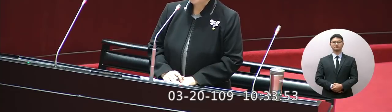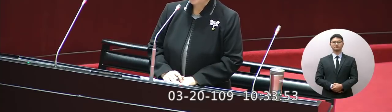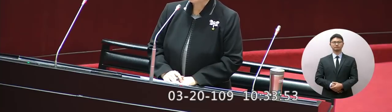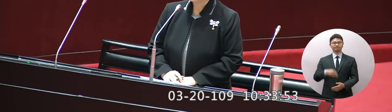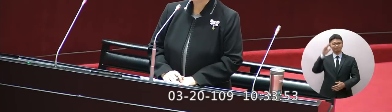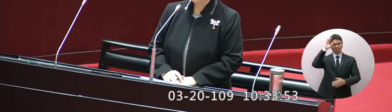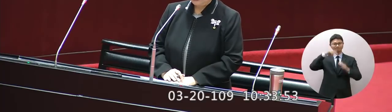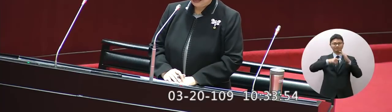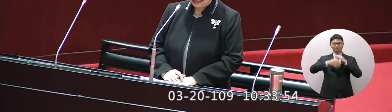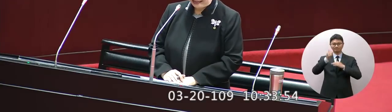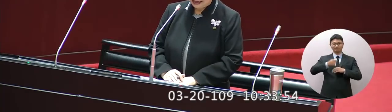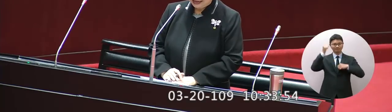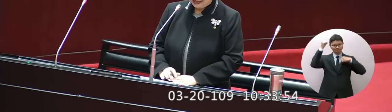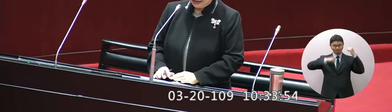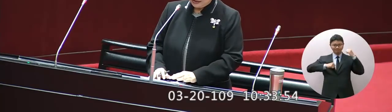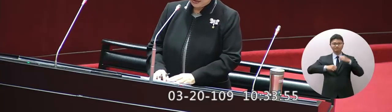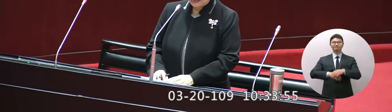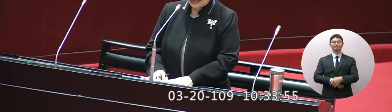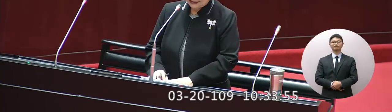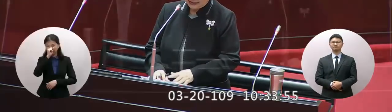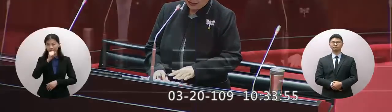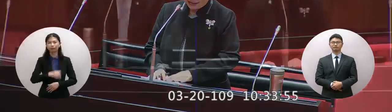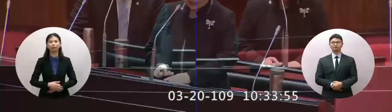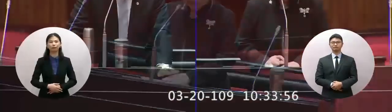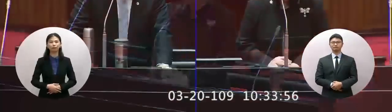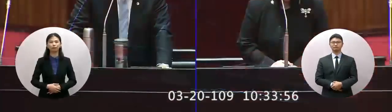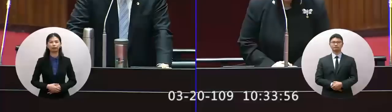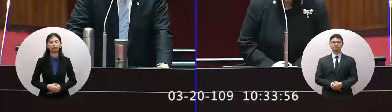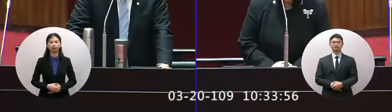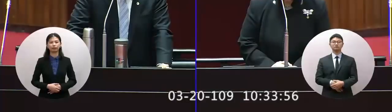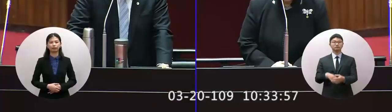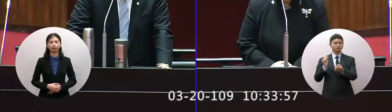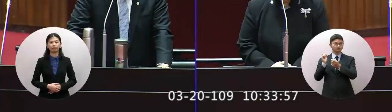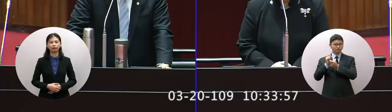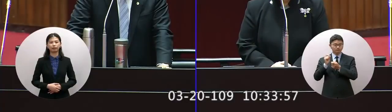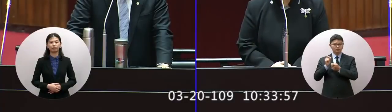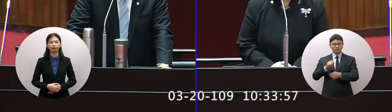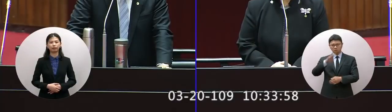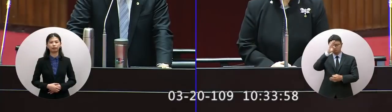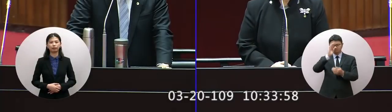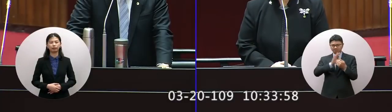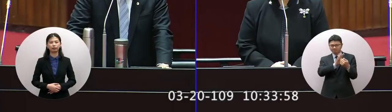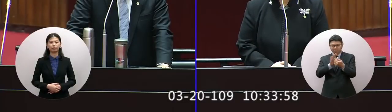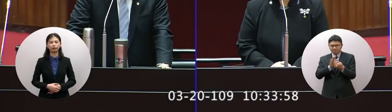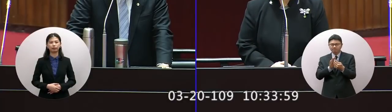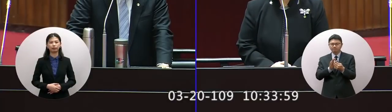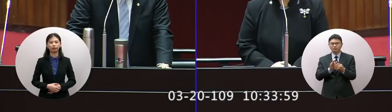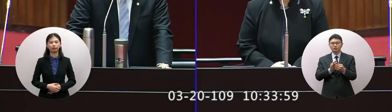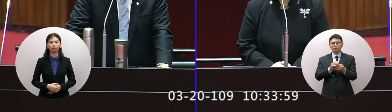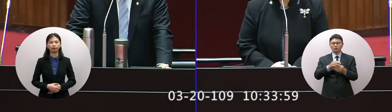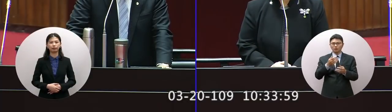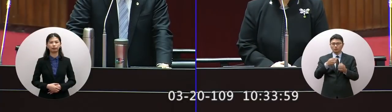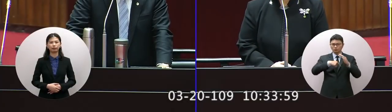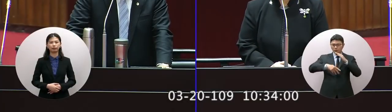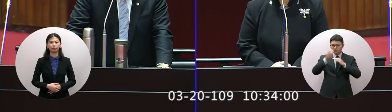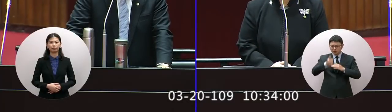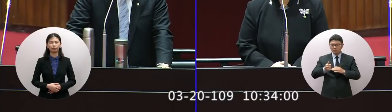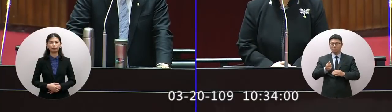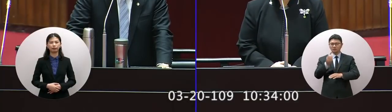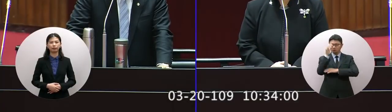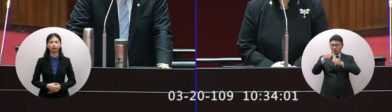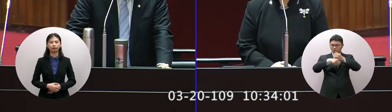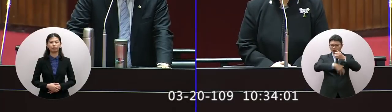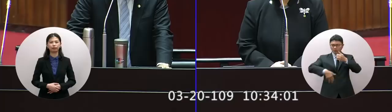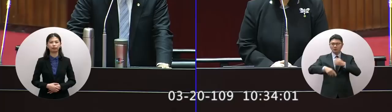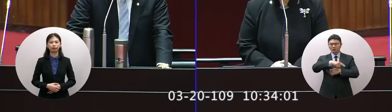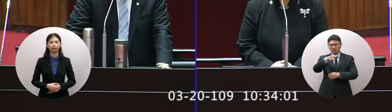蘇院長 早委員長好蘇院長 最近為了防疫院長和行政團隊很辛苦全國的